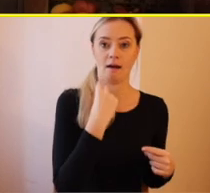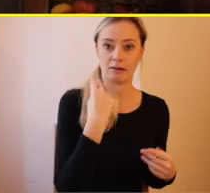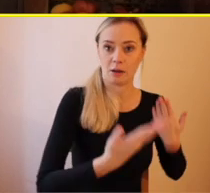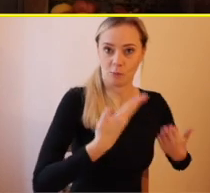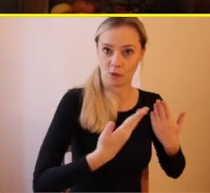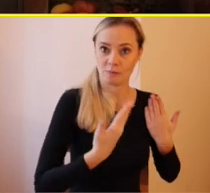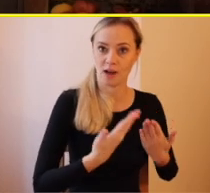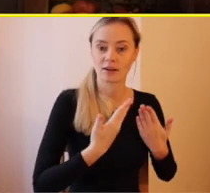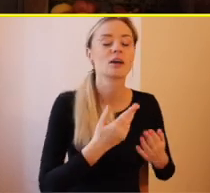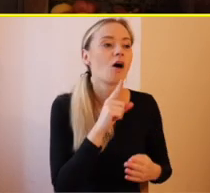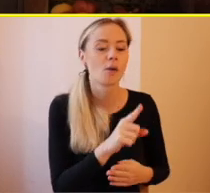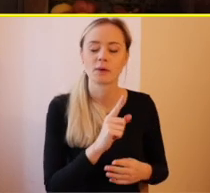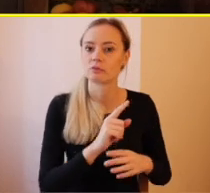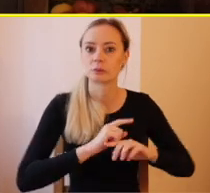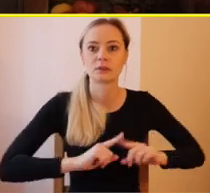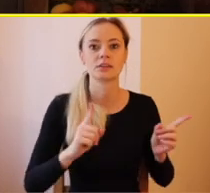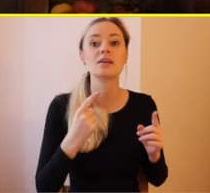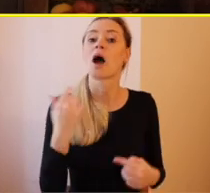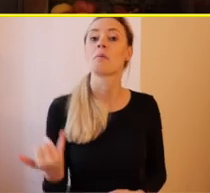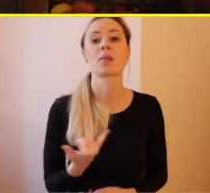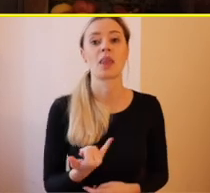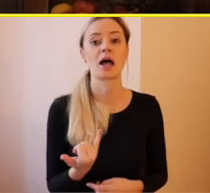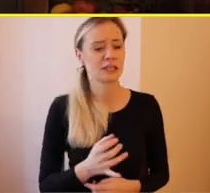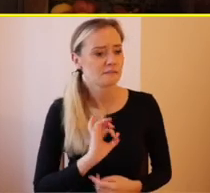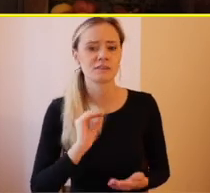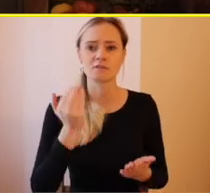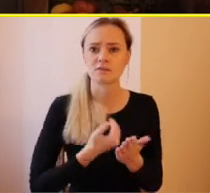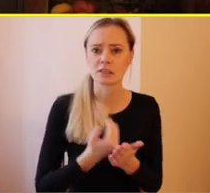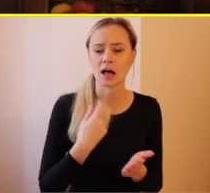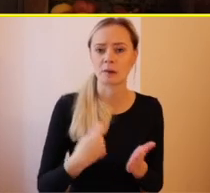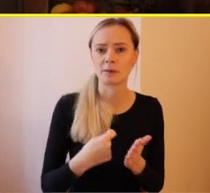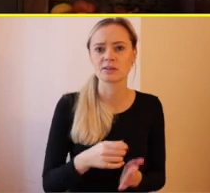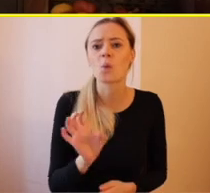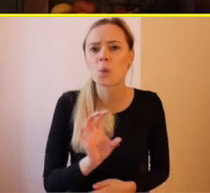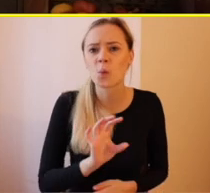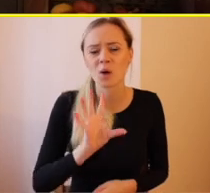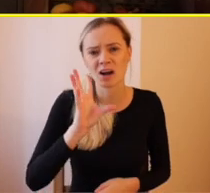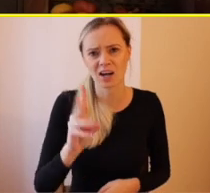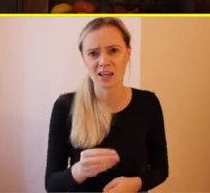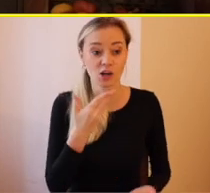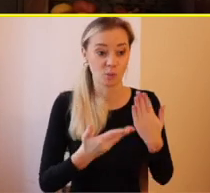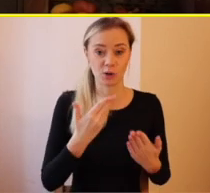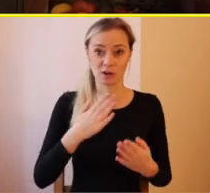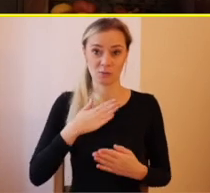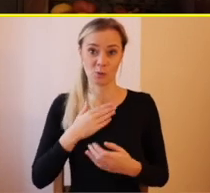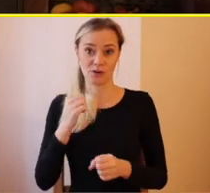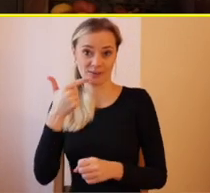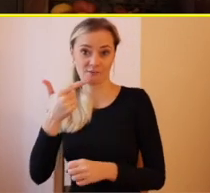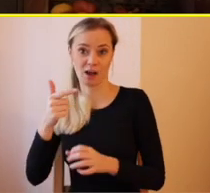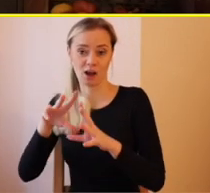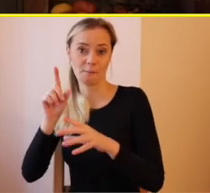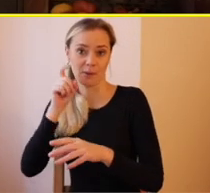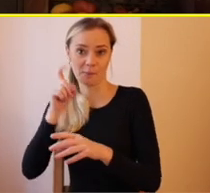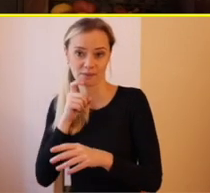dokážem zarobiť viac peniazy, než moji dvaja pracujúci rodičia.